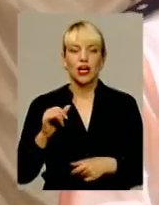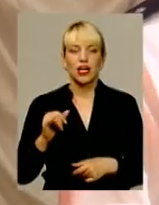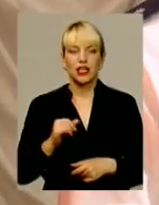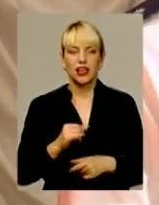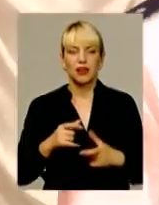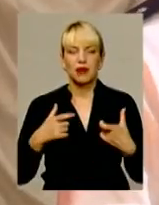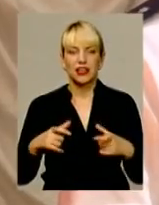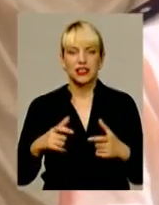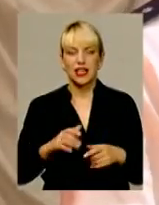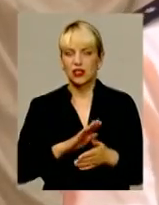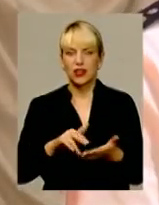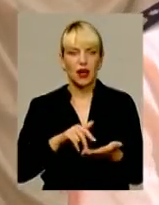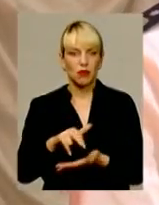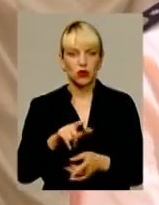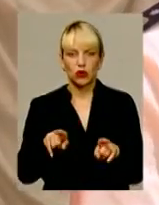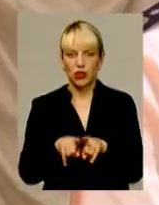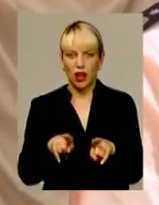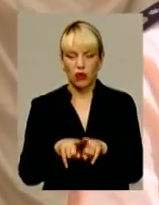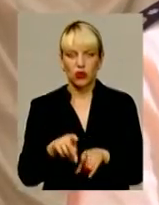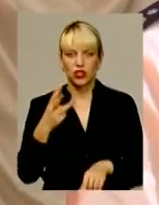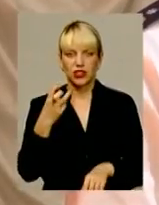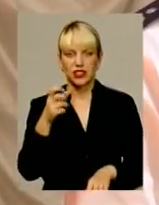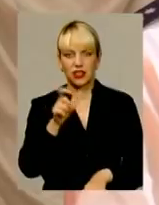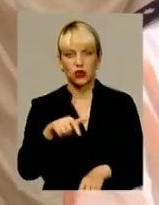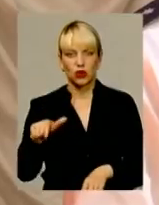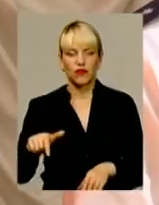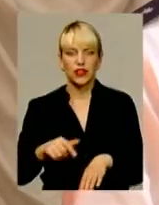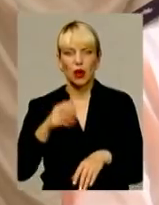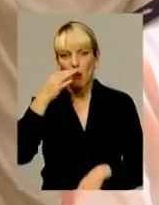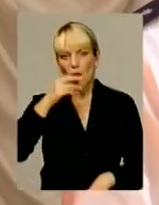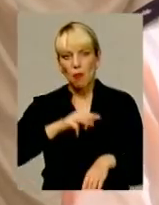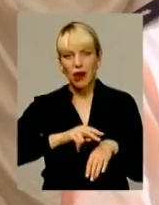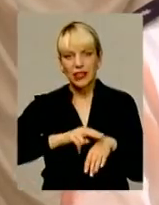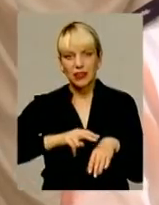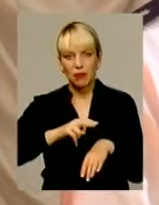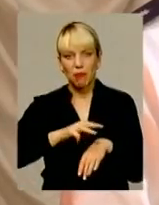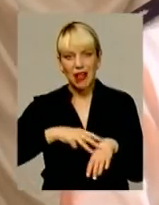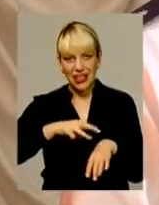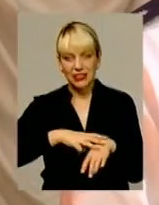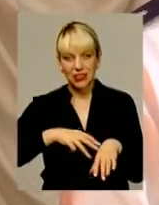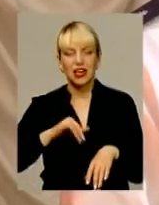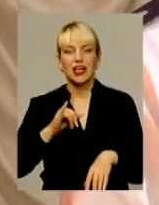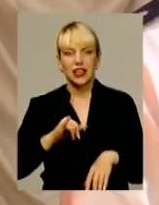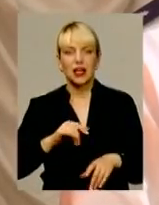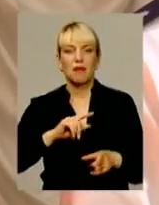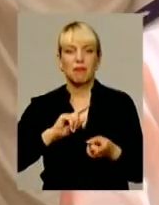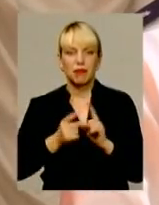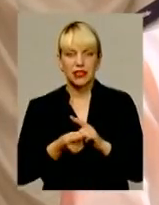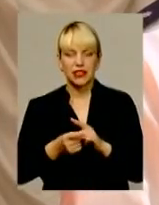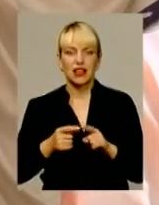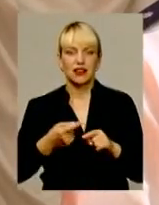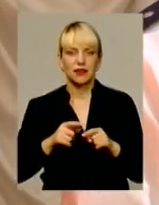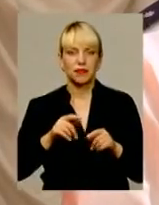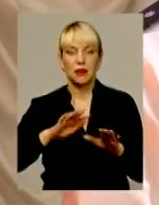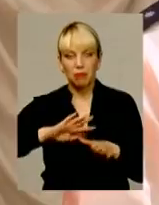Перетестацію не пройшло також 300 чоловік, працівників міліції. Після процесу переатестації ми